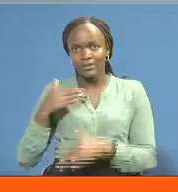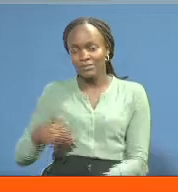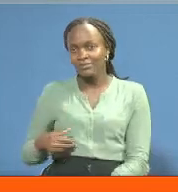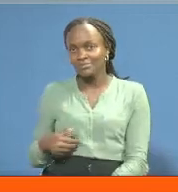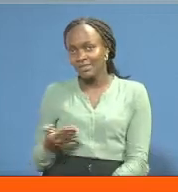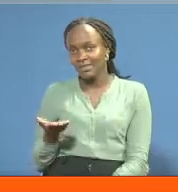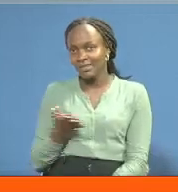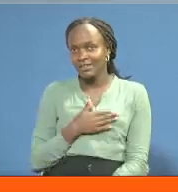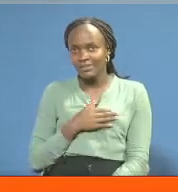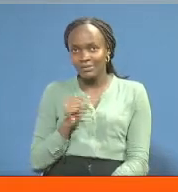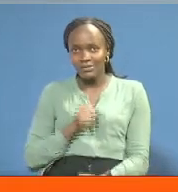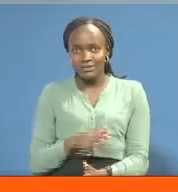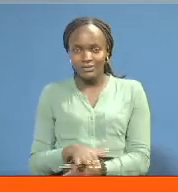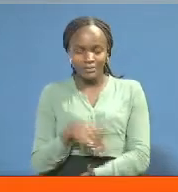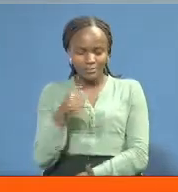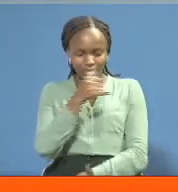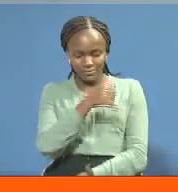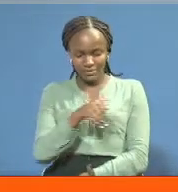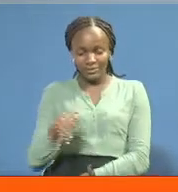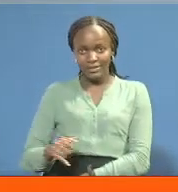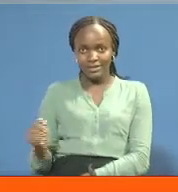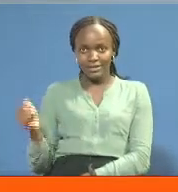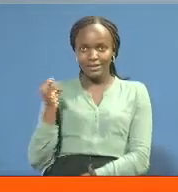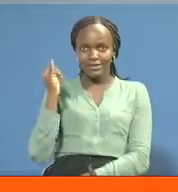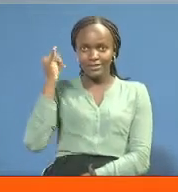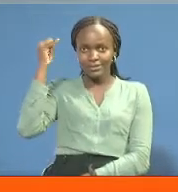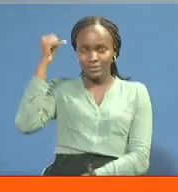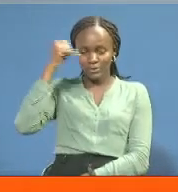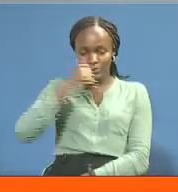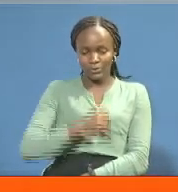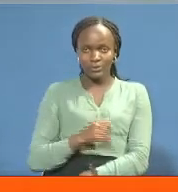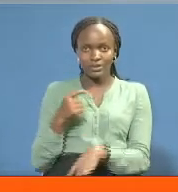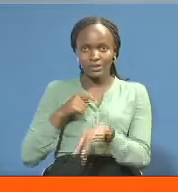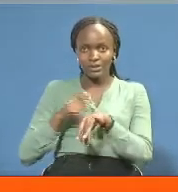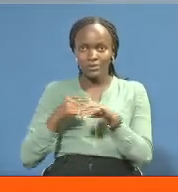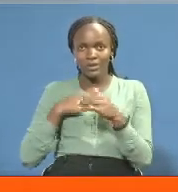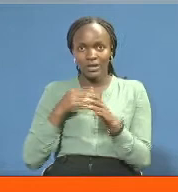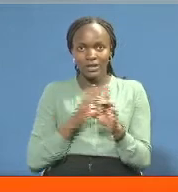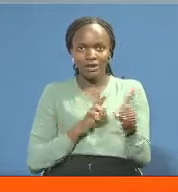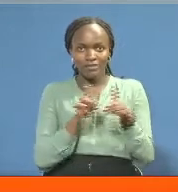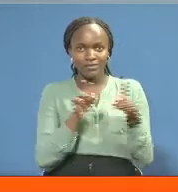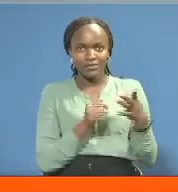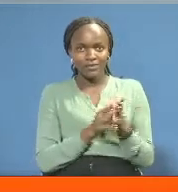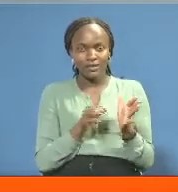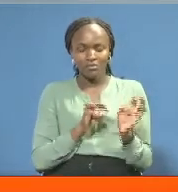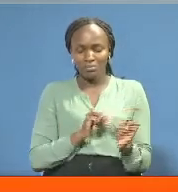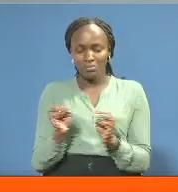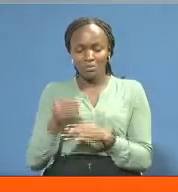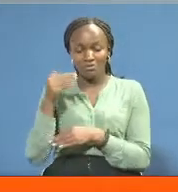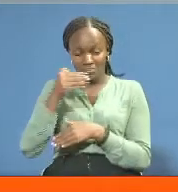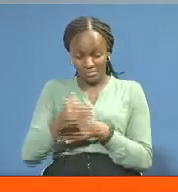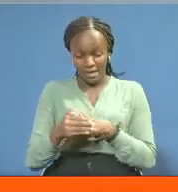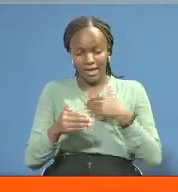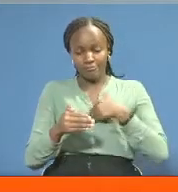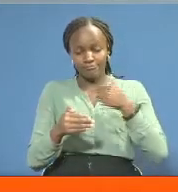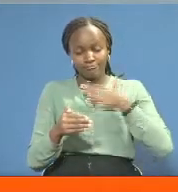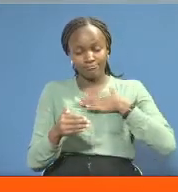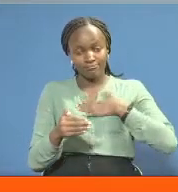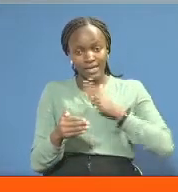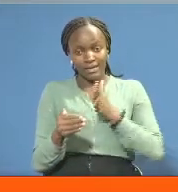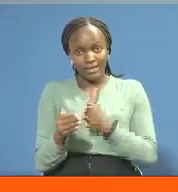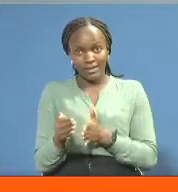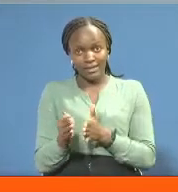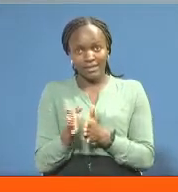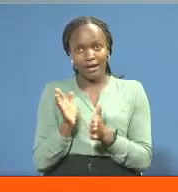Jana wadogo, ngechora mstari kwenye ardi wakatu mezozana na rafikiako na kumweleza kwamba usijokapita semu ambapo mimi